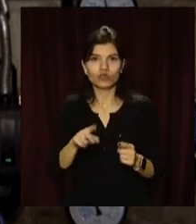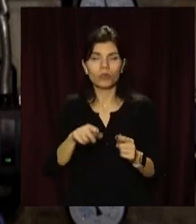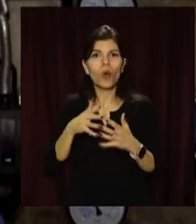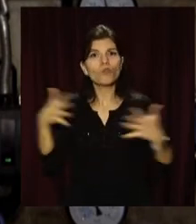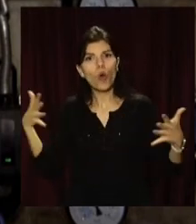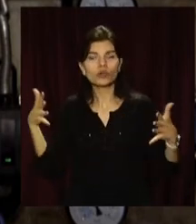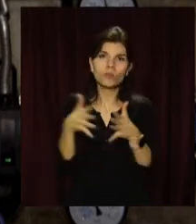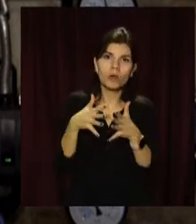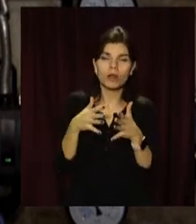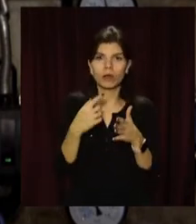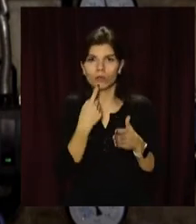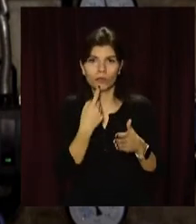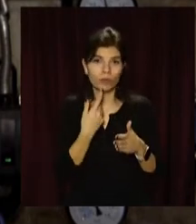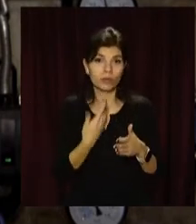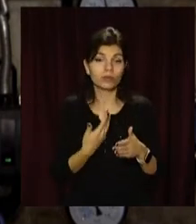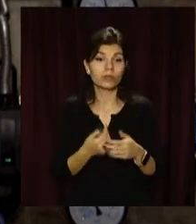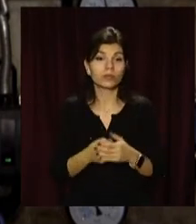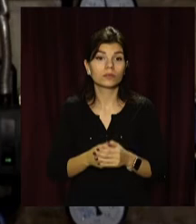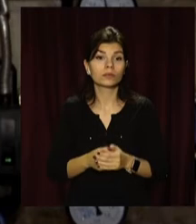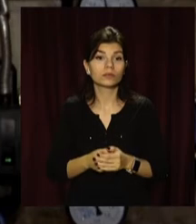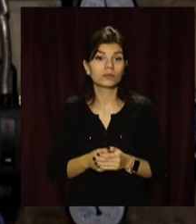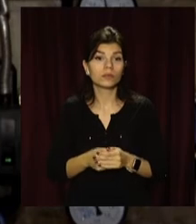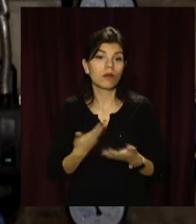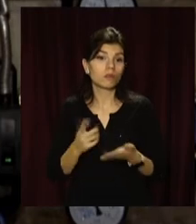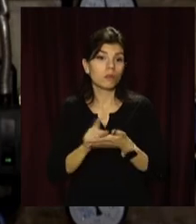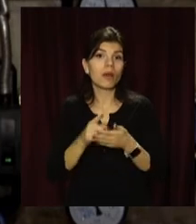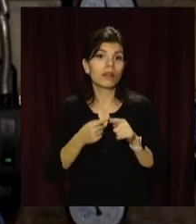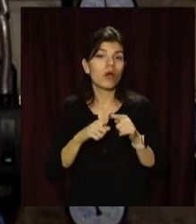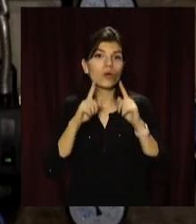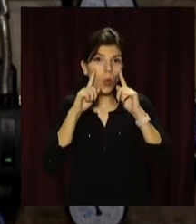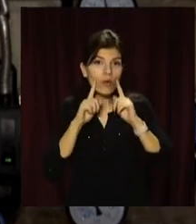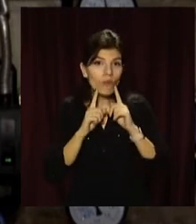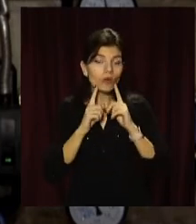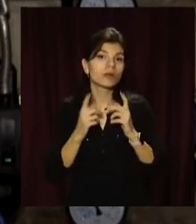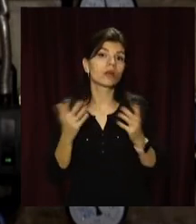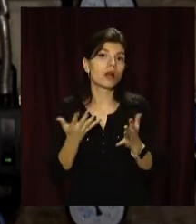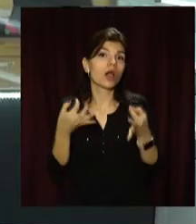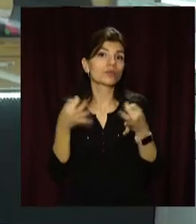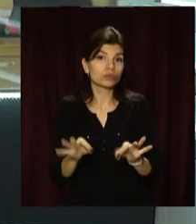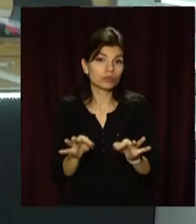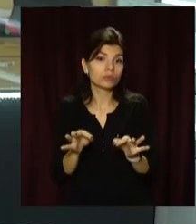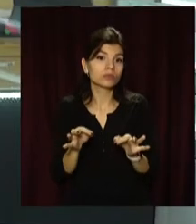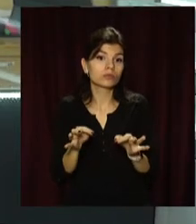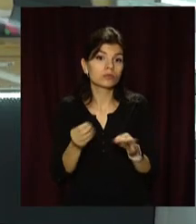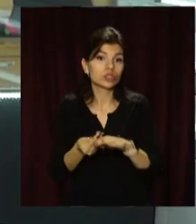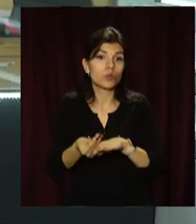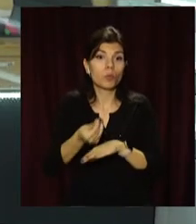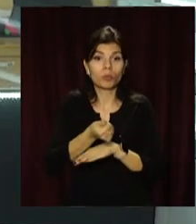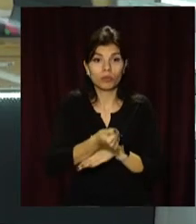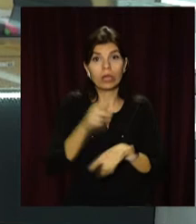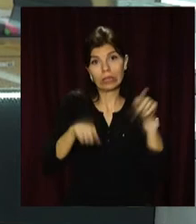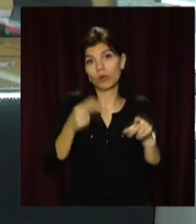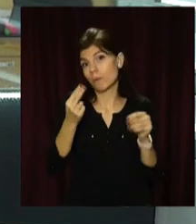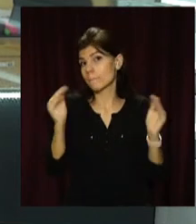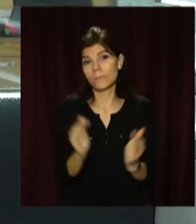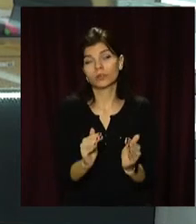І як мінімум, це комфорт, який дозволяє сплащувати інколи менше. Кому в обхід, а кому в